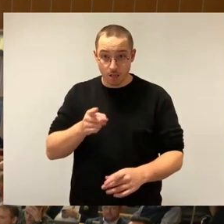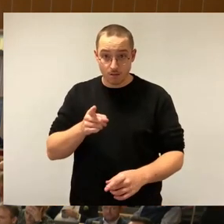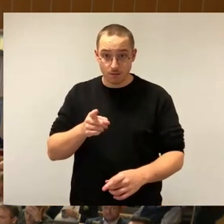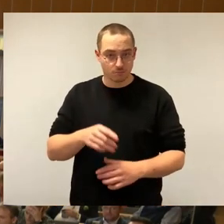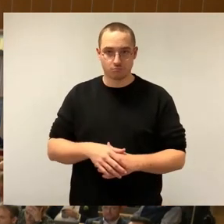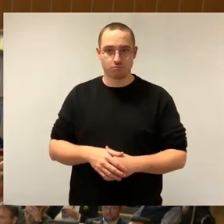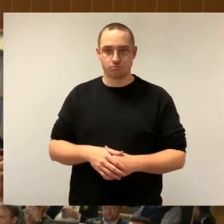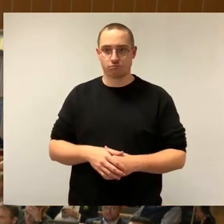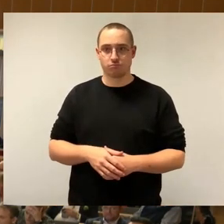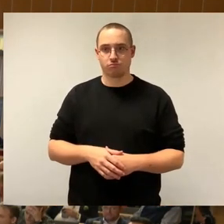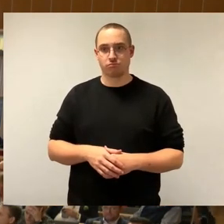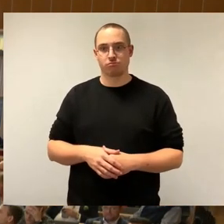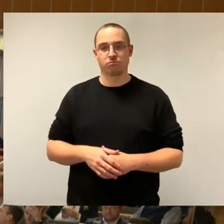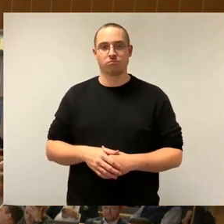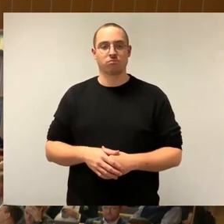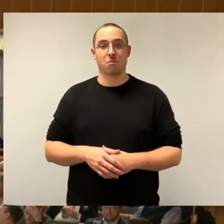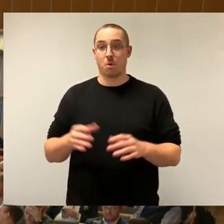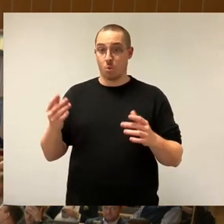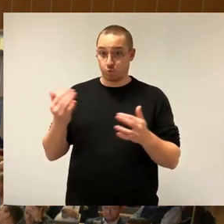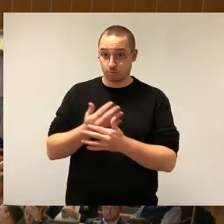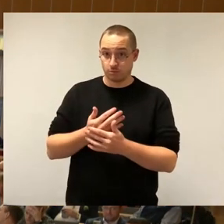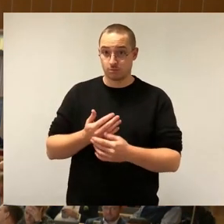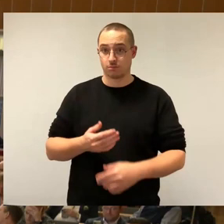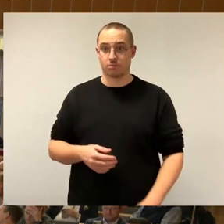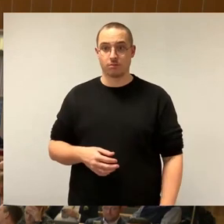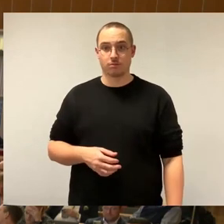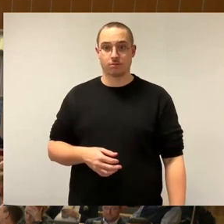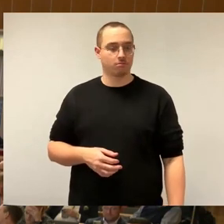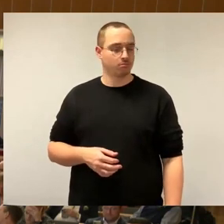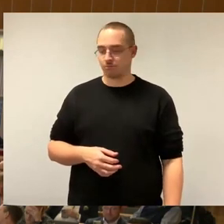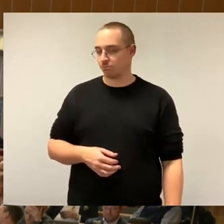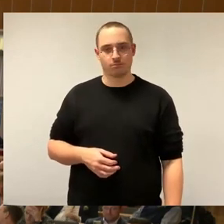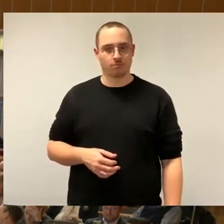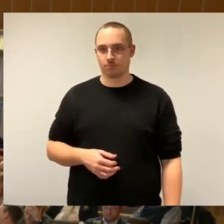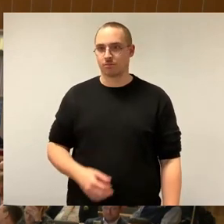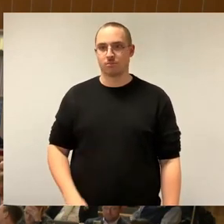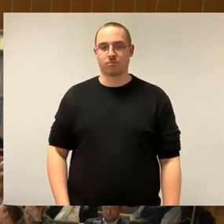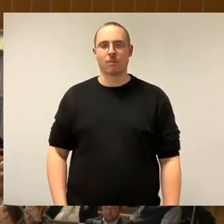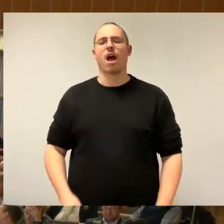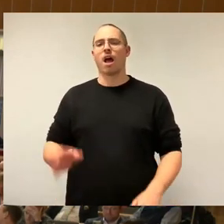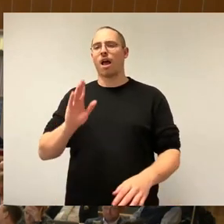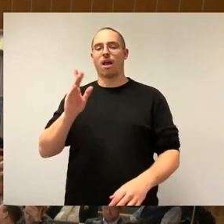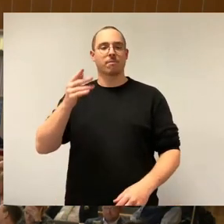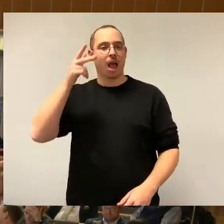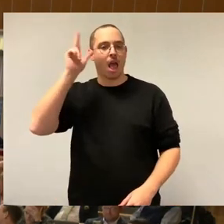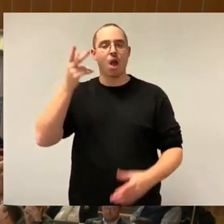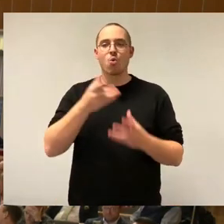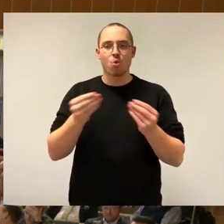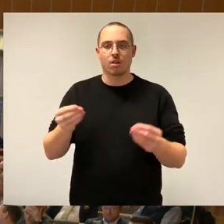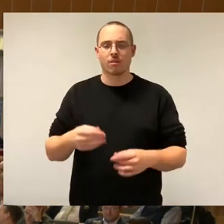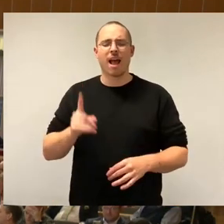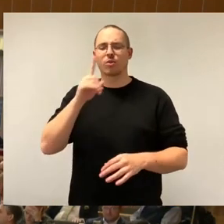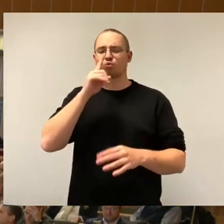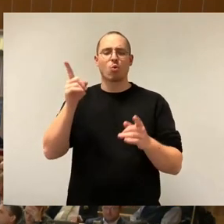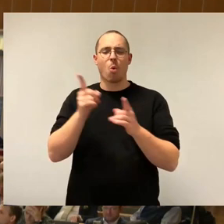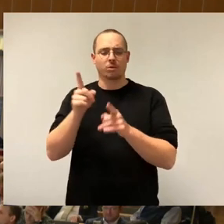Dann machen wir weiter. Grünen-Fraktion. Nicht. Doch, Herr Löser, bitte. Ich würde nur kurz von hier was sagen.